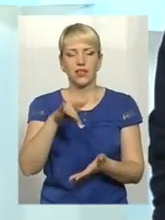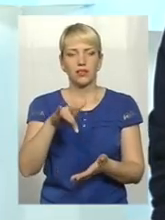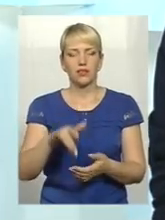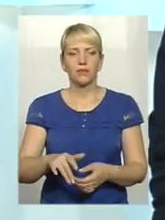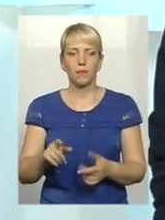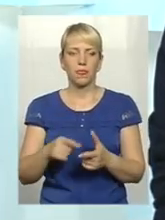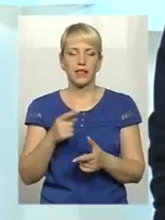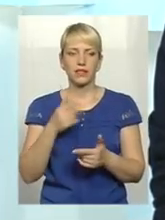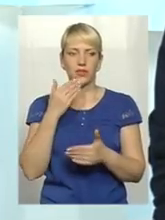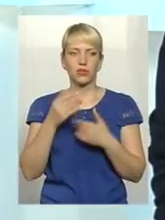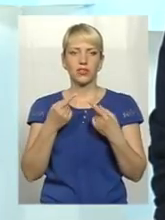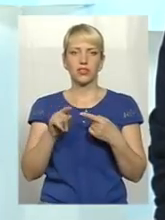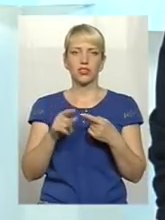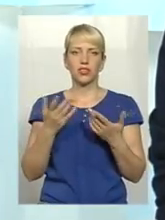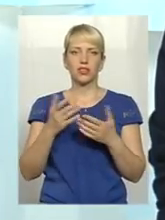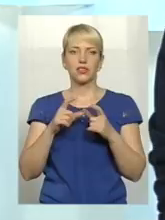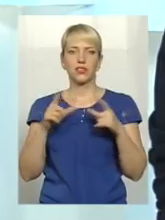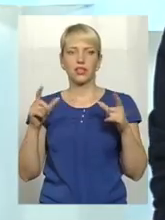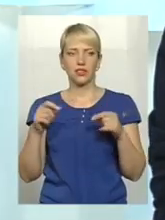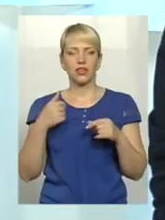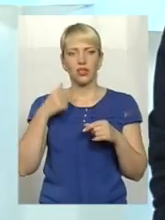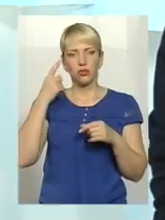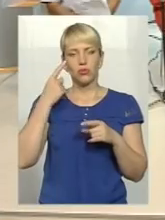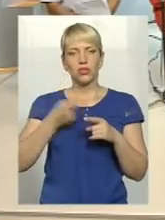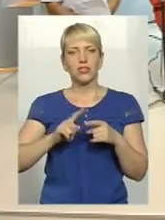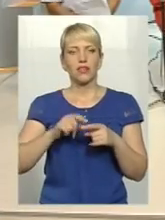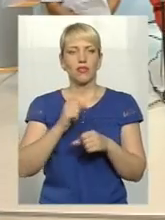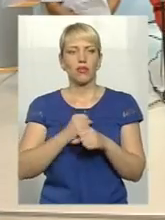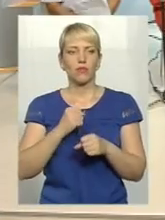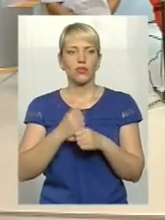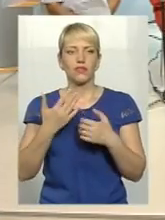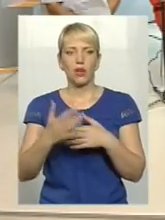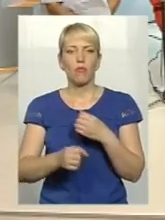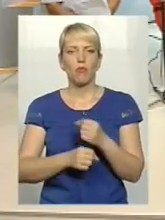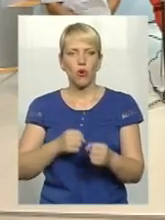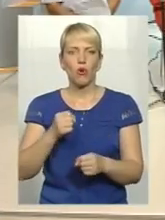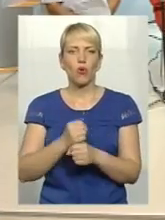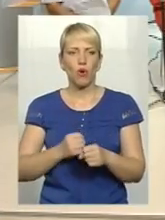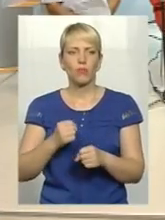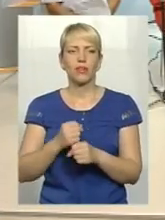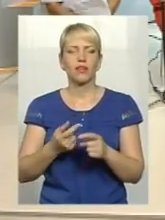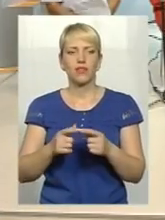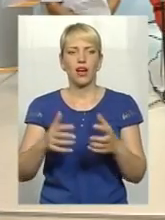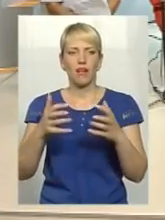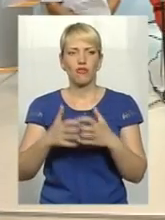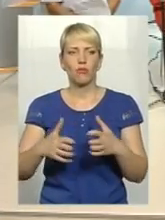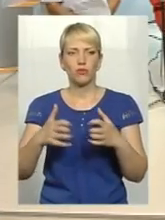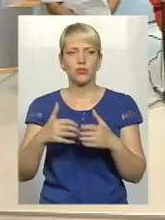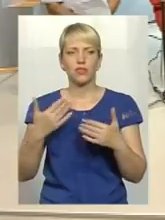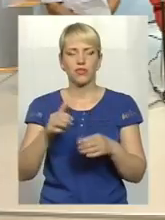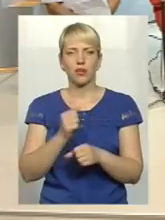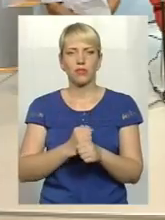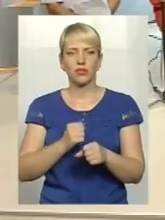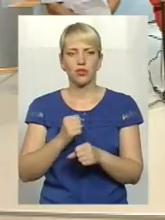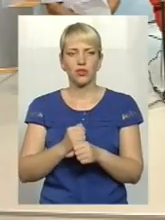само звернутися в інші якісь заклади. Думаю, ця робота вже пророблена, вона автоматизується. Вже працює, так? Ну,